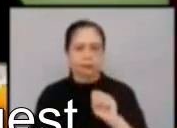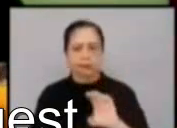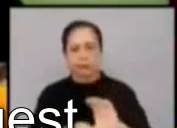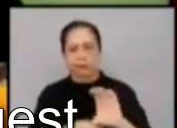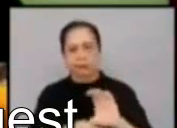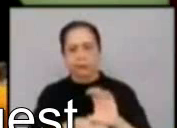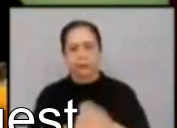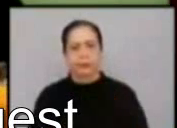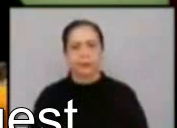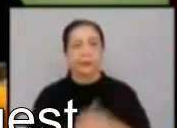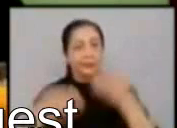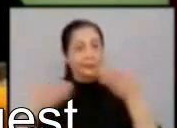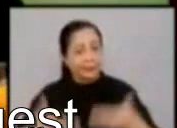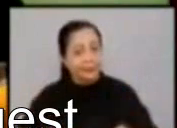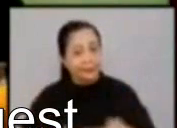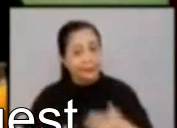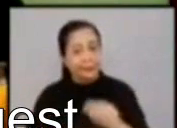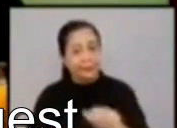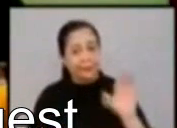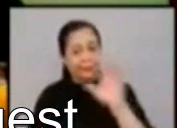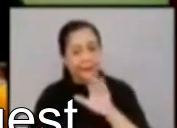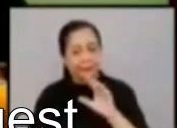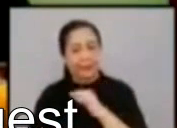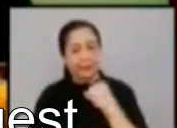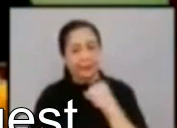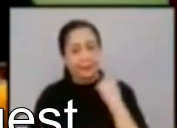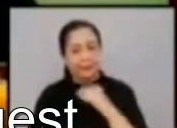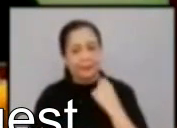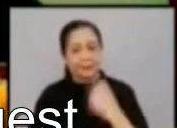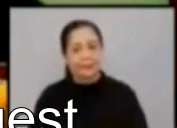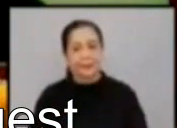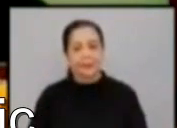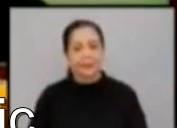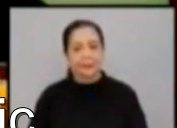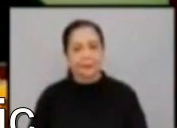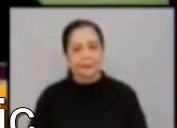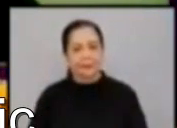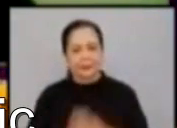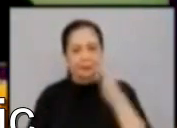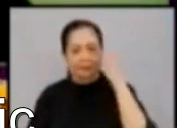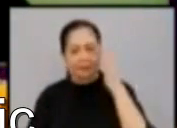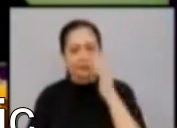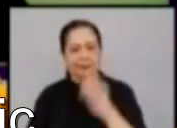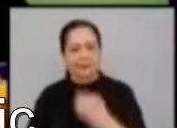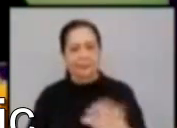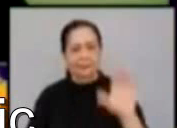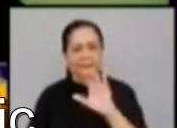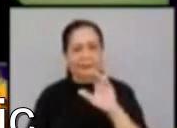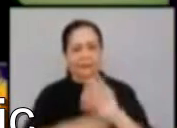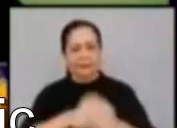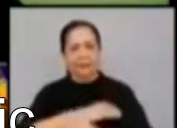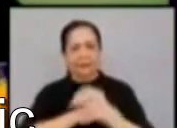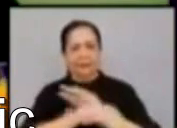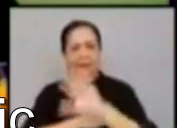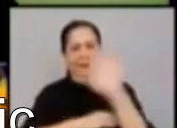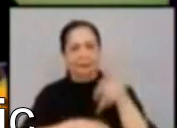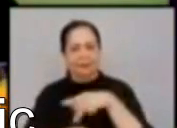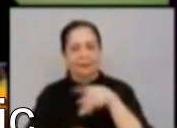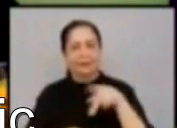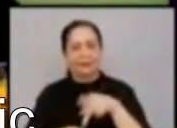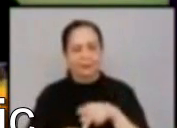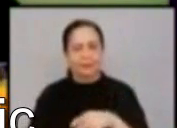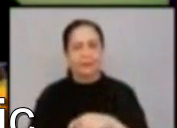Welcome po, good morning. Good morning, Fr. Hi, good morning po, Rise and Shine, Filipinas. Alright, Fr.